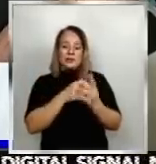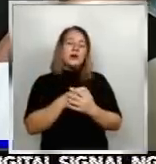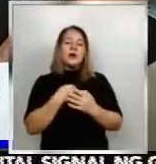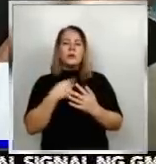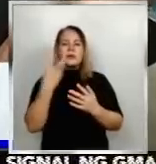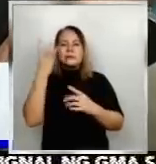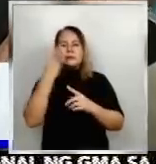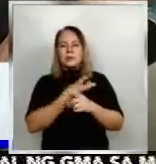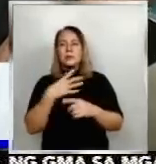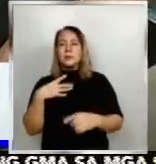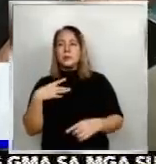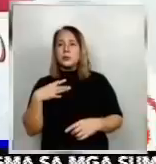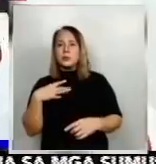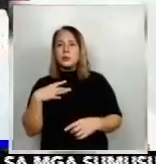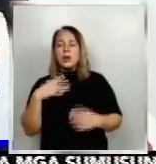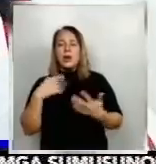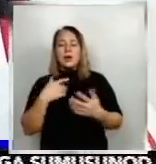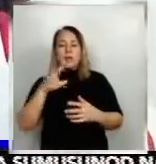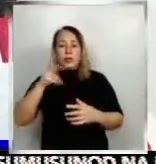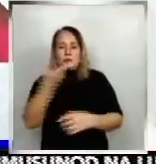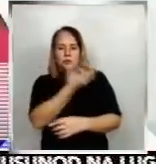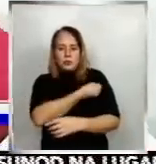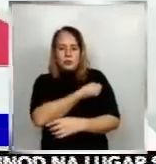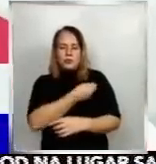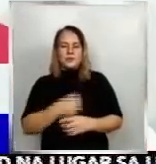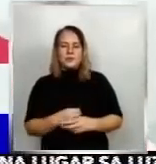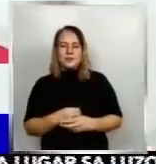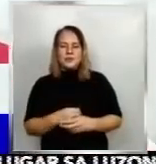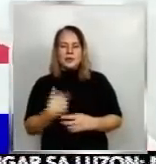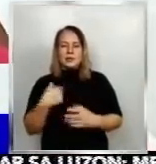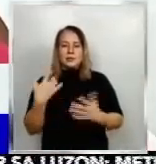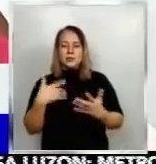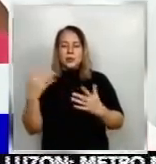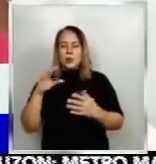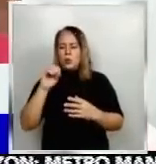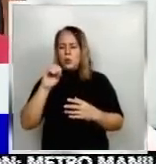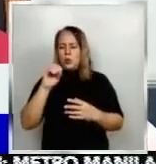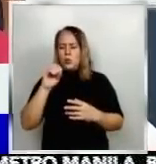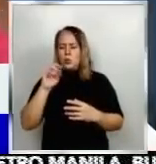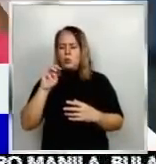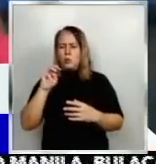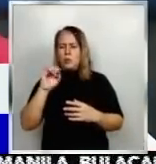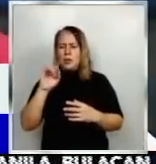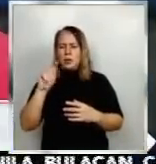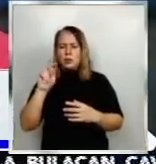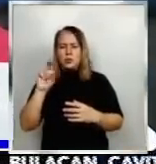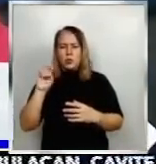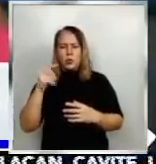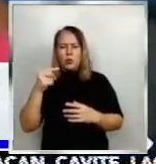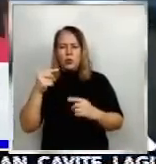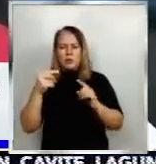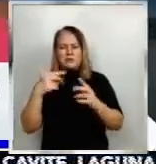hinintay para makapag-booster na. Yung parating na omicron ka mo eh, medyo delikado rin. Kaya sabi ko,